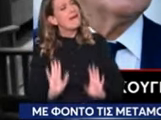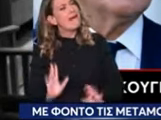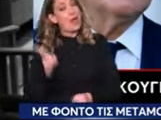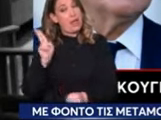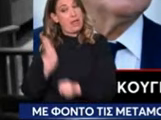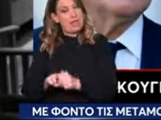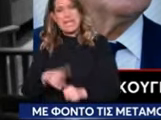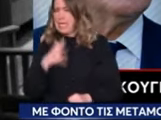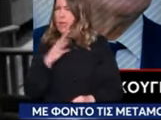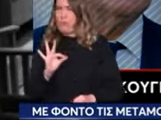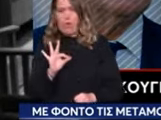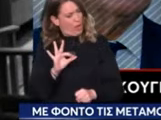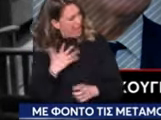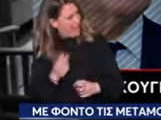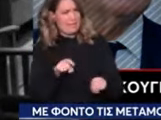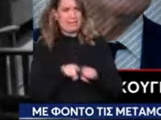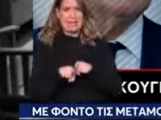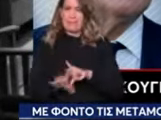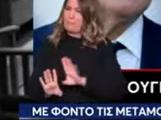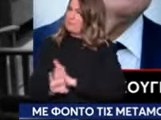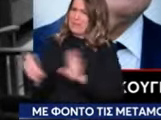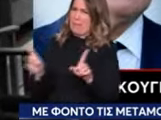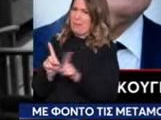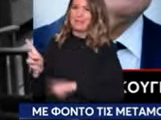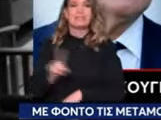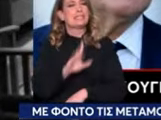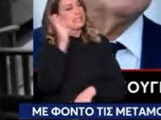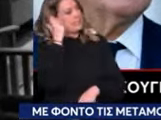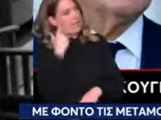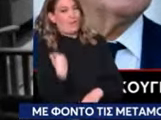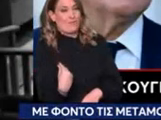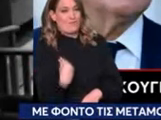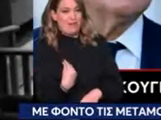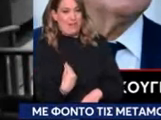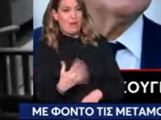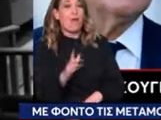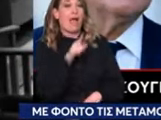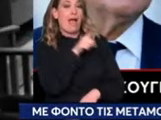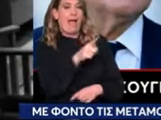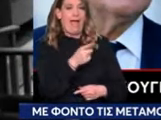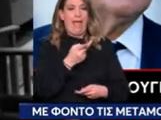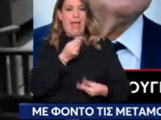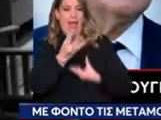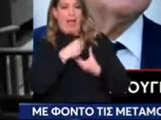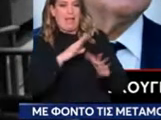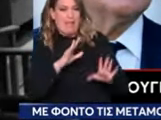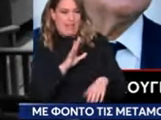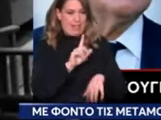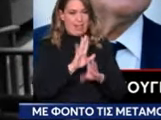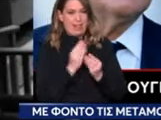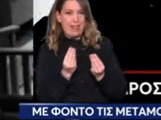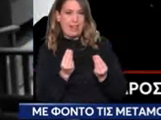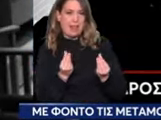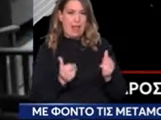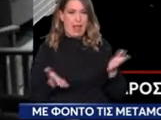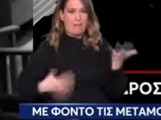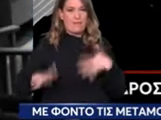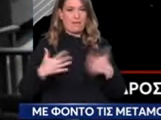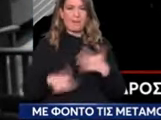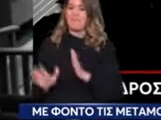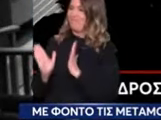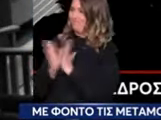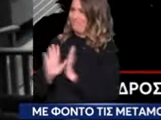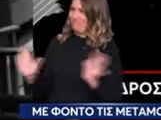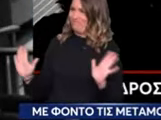θάνατο της Ζορτζίνας. Καμία σχέση. Ξέρω πολύ καλά τη λέω. Παρεμβαίνει στην ερώτησή μου, του δίνεται χρόνο και ξεγλιστράει σαν το χέλι. Κυρία